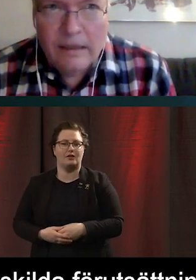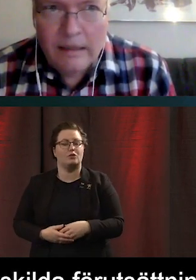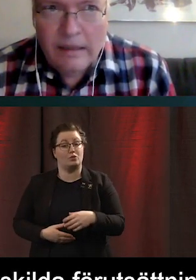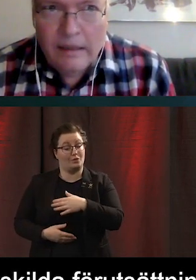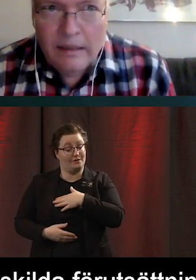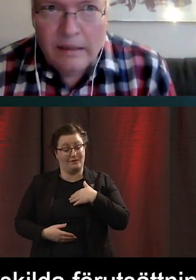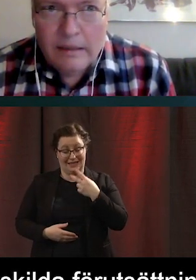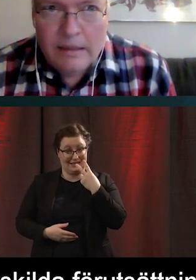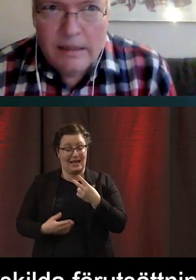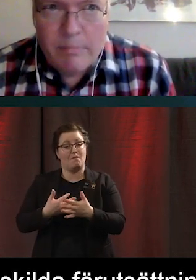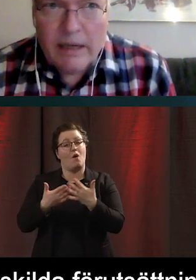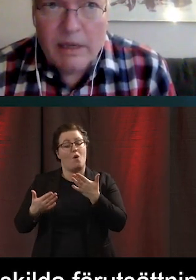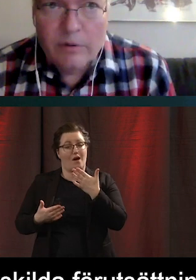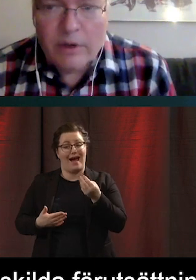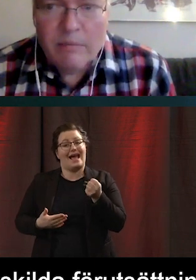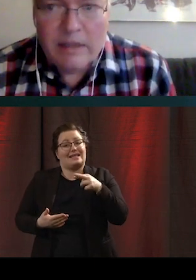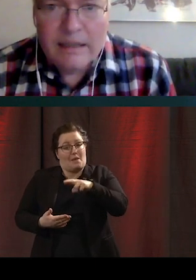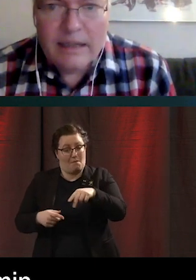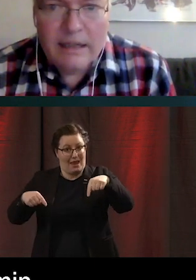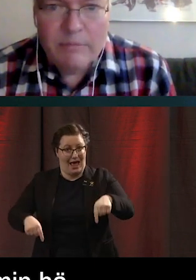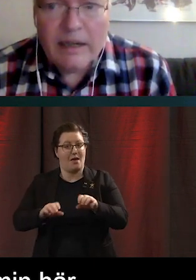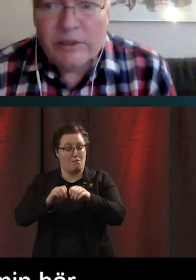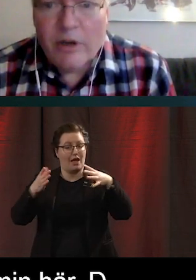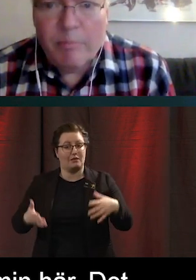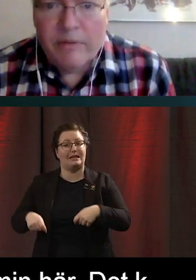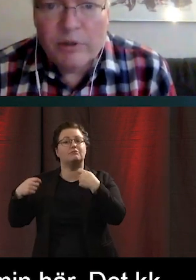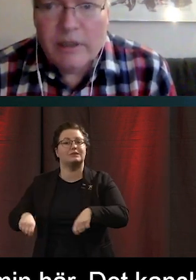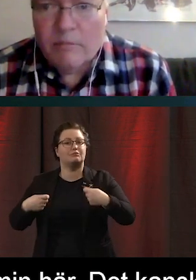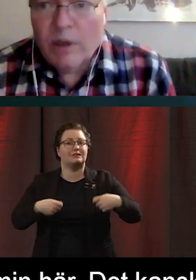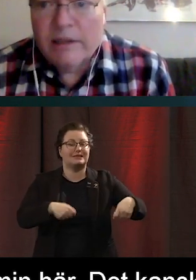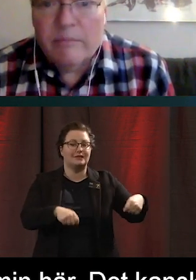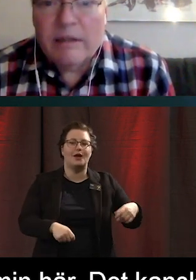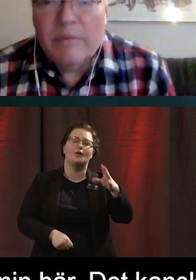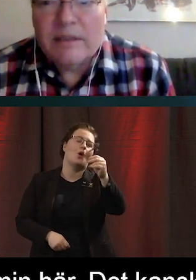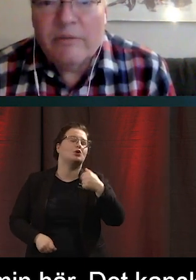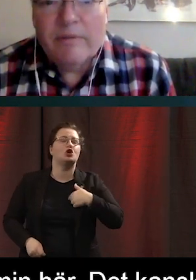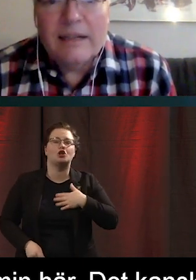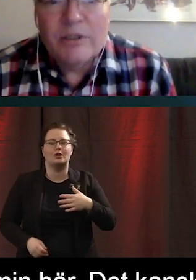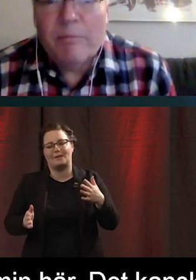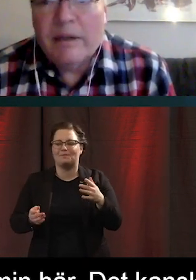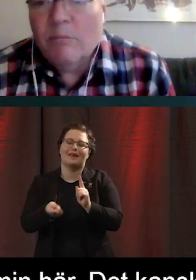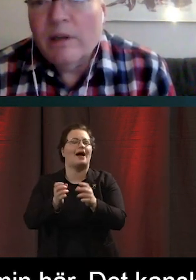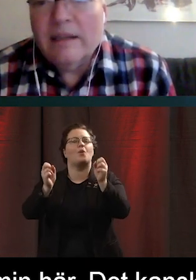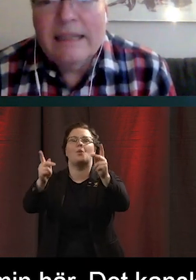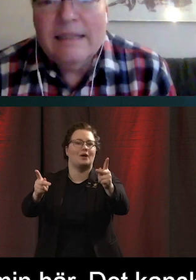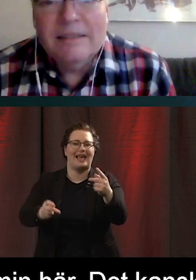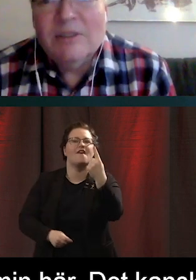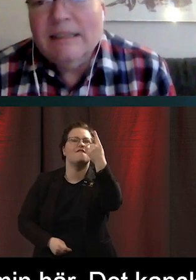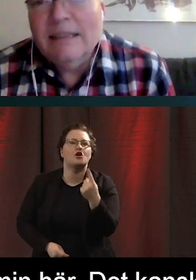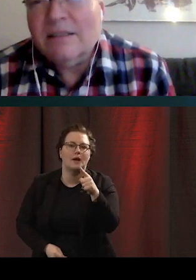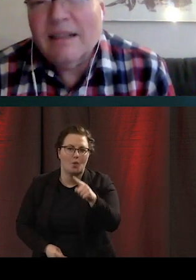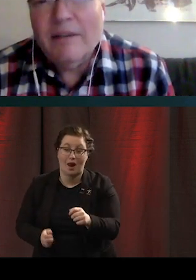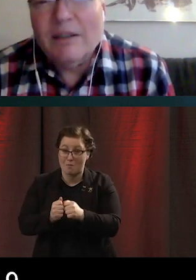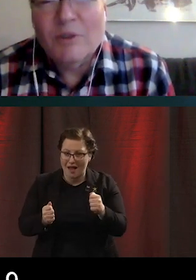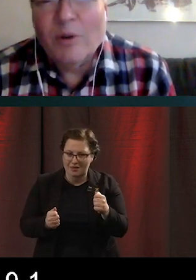i pandemin. Och då kan man säga att det kanske man kan köpa första månaden. Men ska vi verkligen köpa det i månad nio,